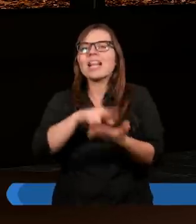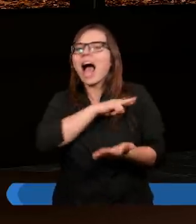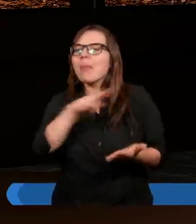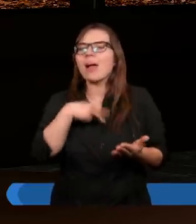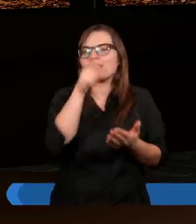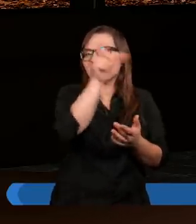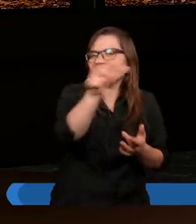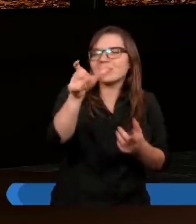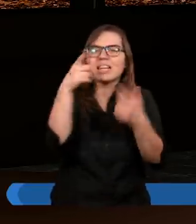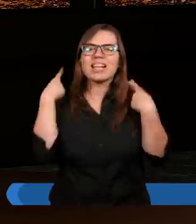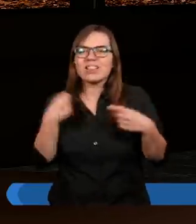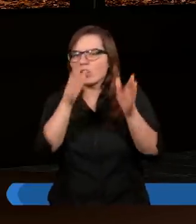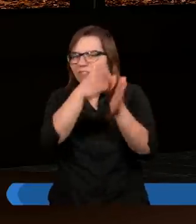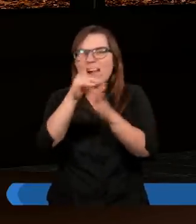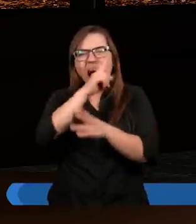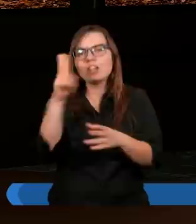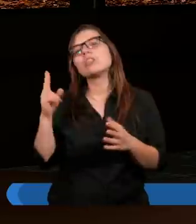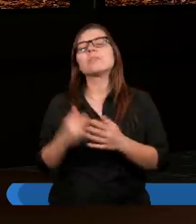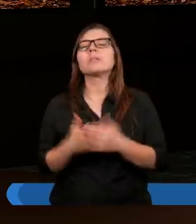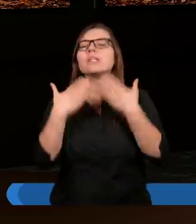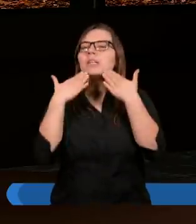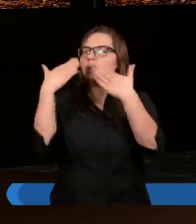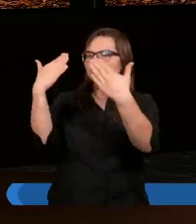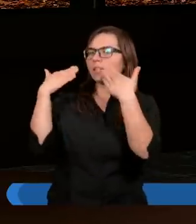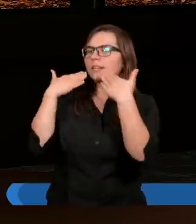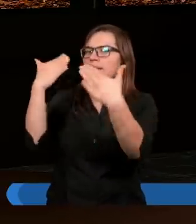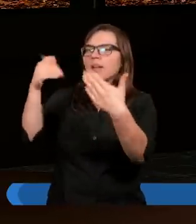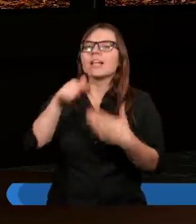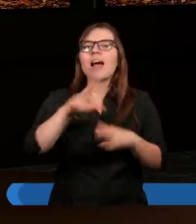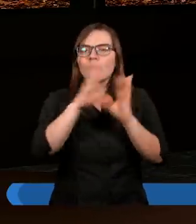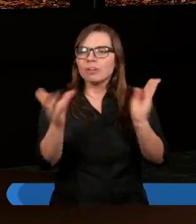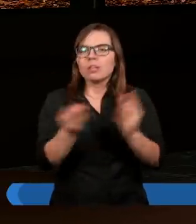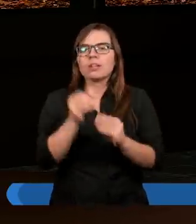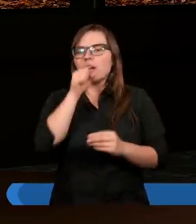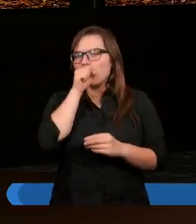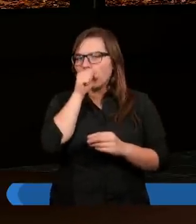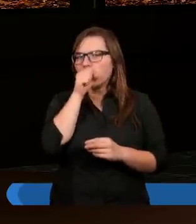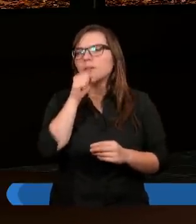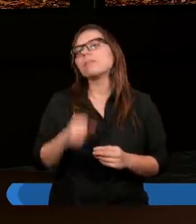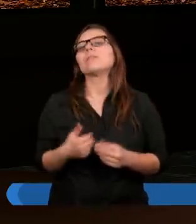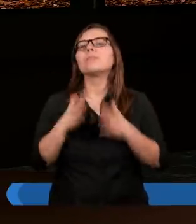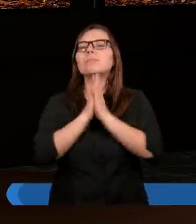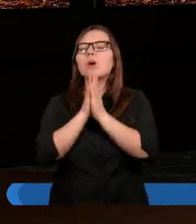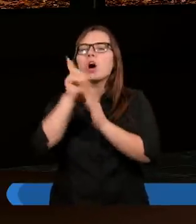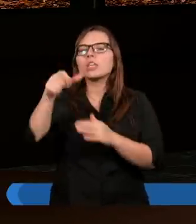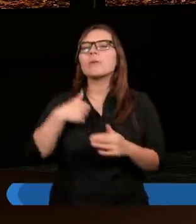zależy na nas, na każdym z nas ludzi. Dziękujemy Ci za to. Proszę, aby